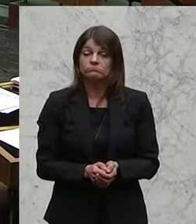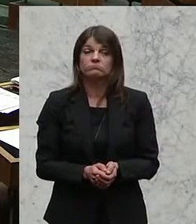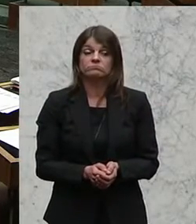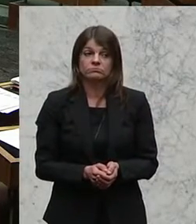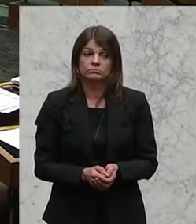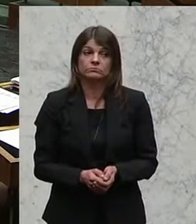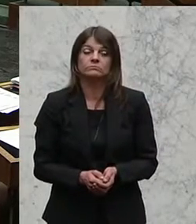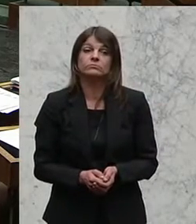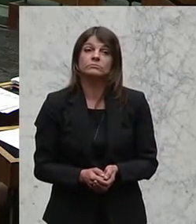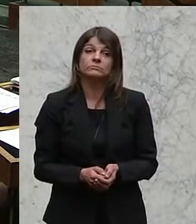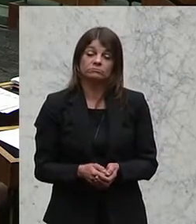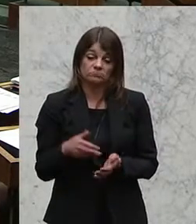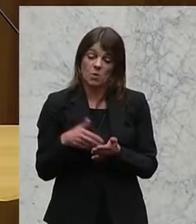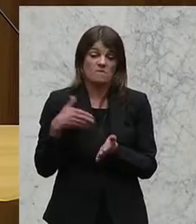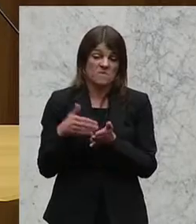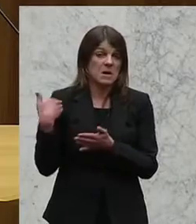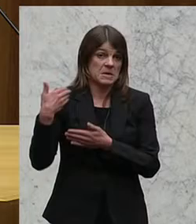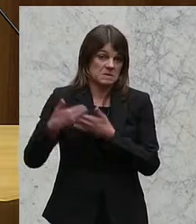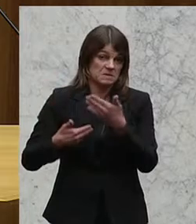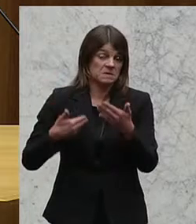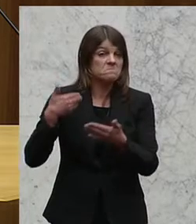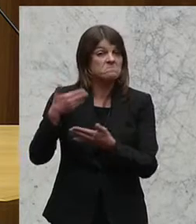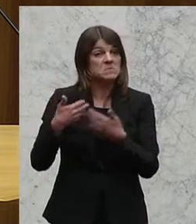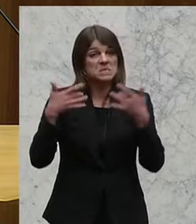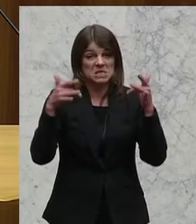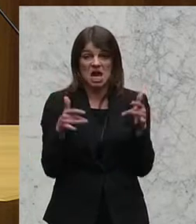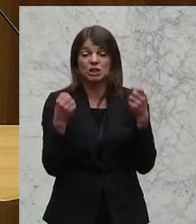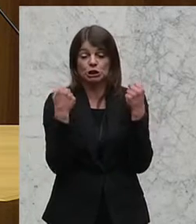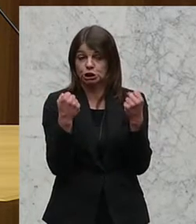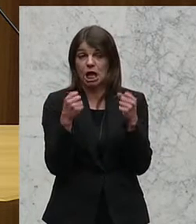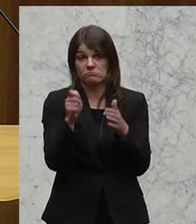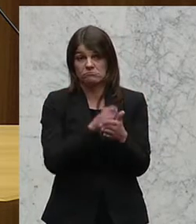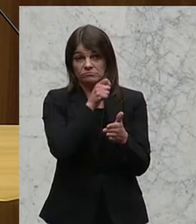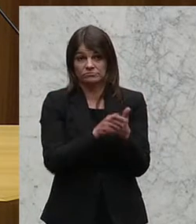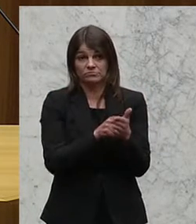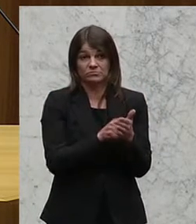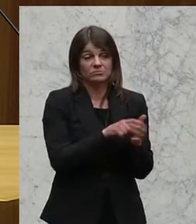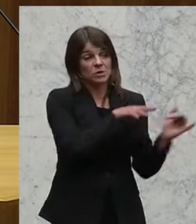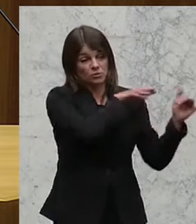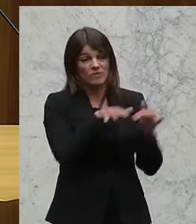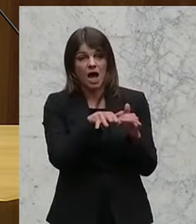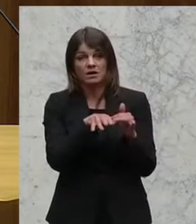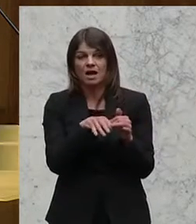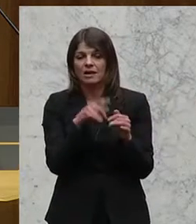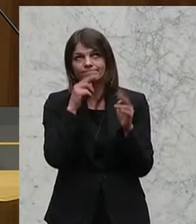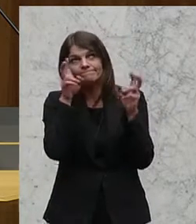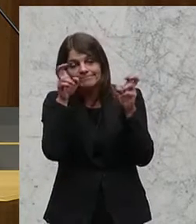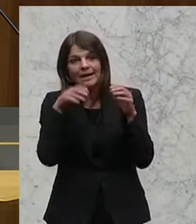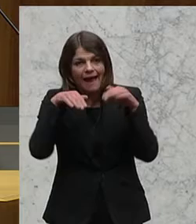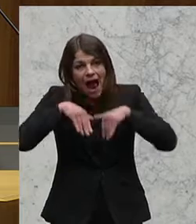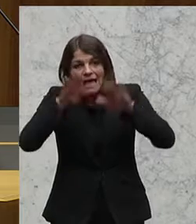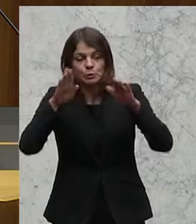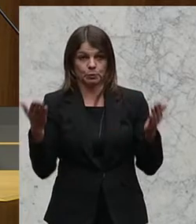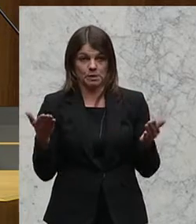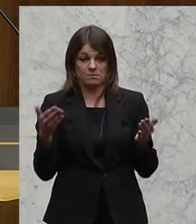vor haben wir eine starke illegale Zuwanderung unter dem Deckmantel des Asyls.